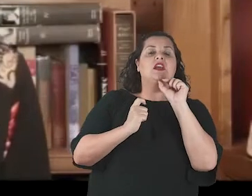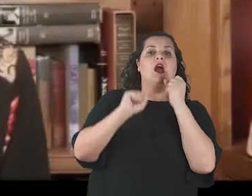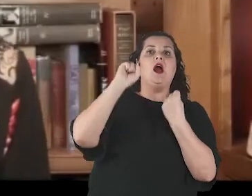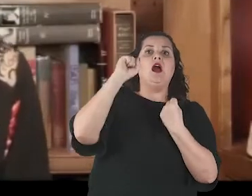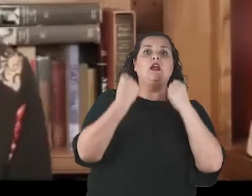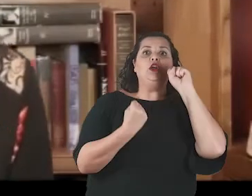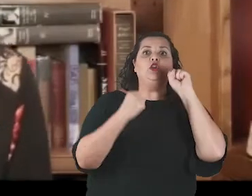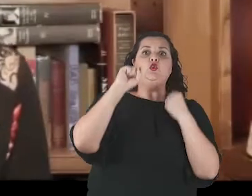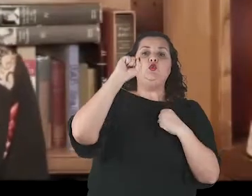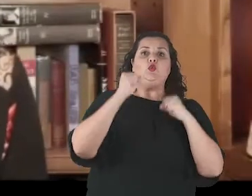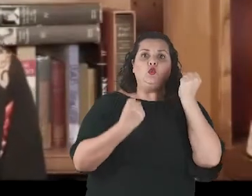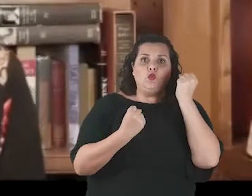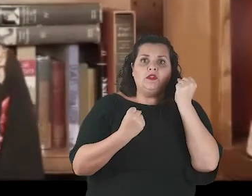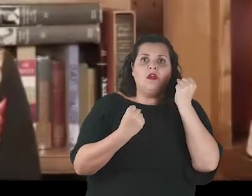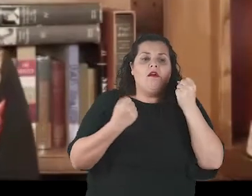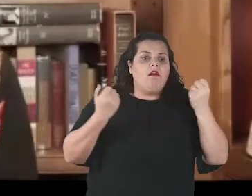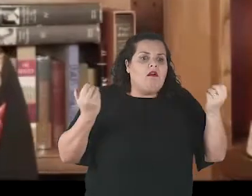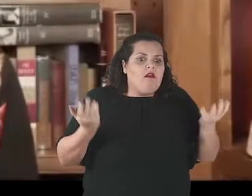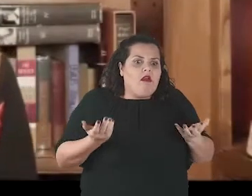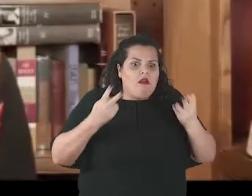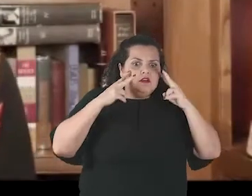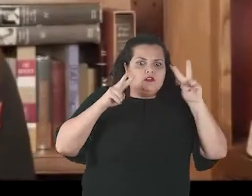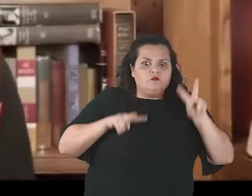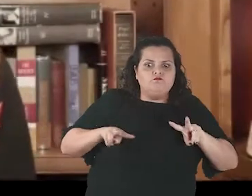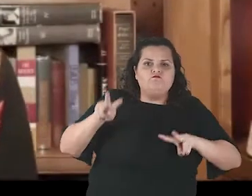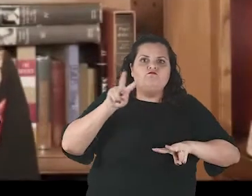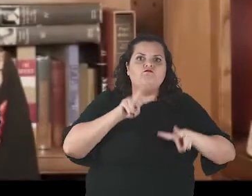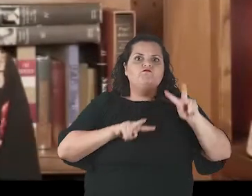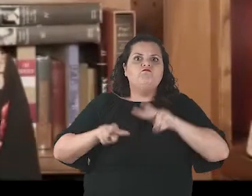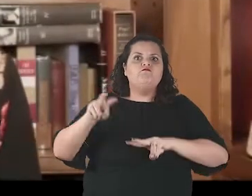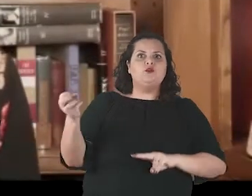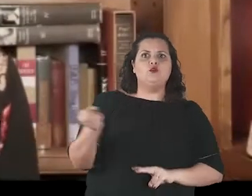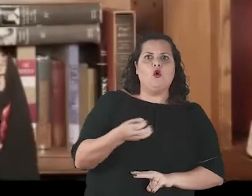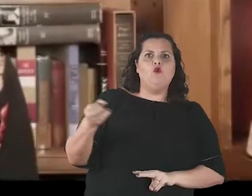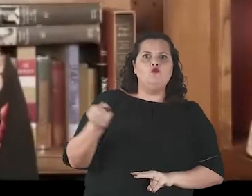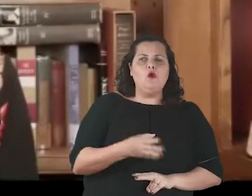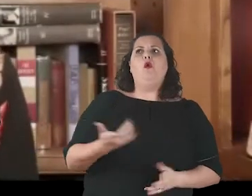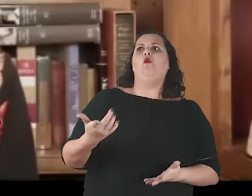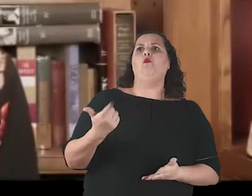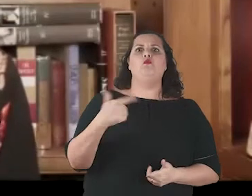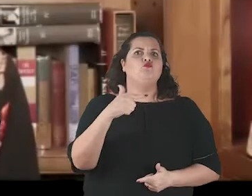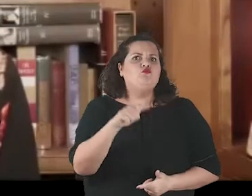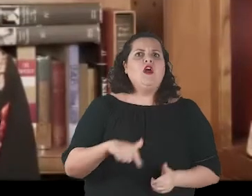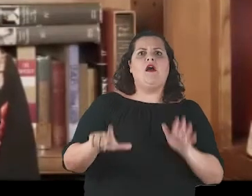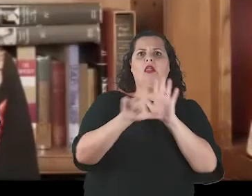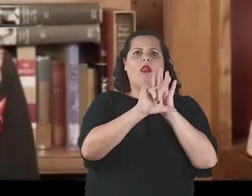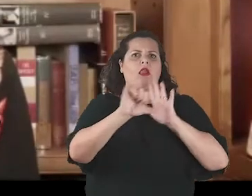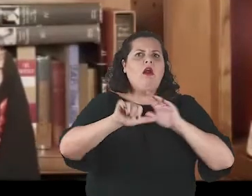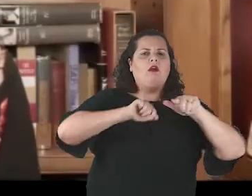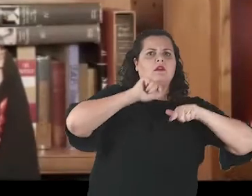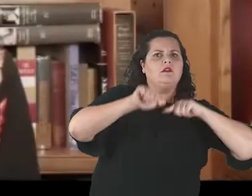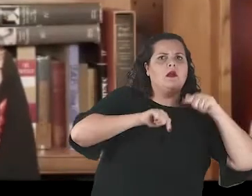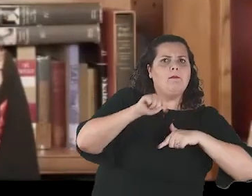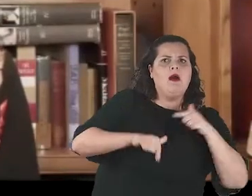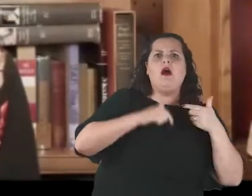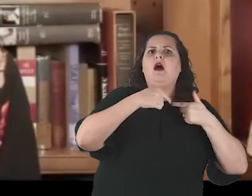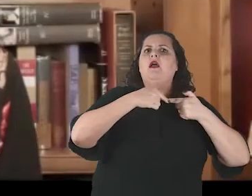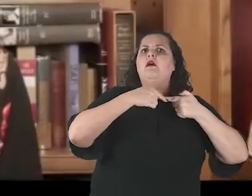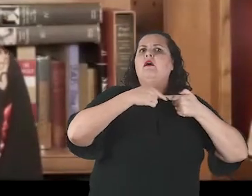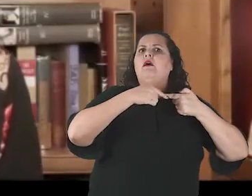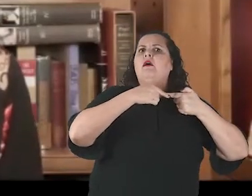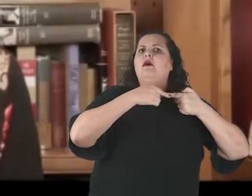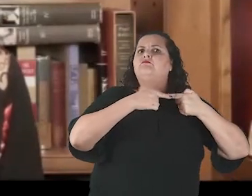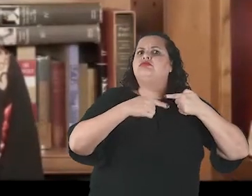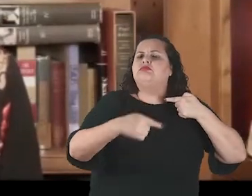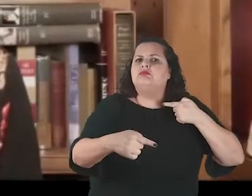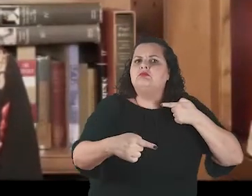workers' rights or consumers' rights, the laws we needed to implement such rights and the institution